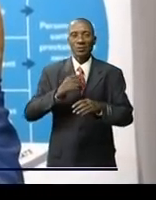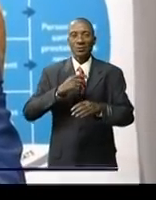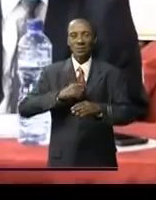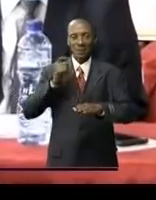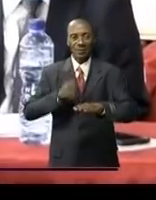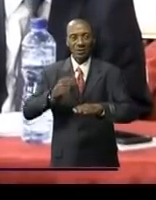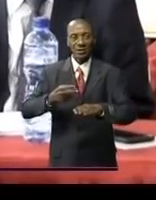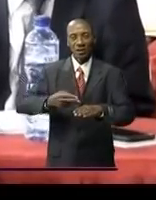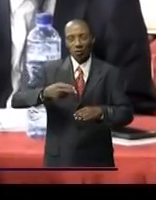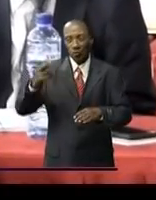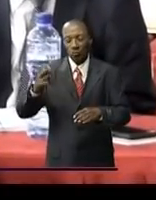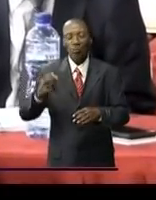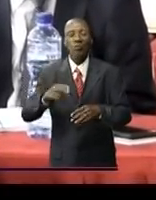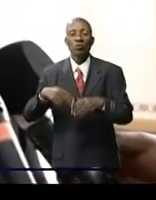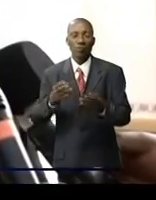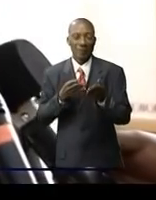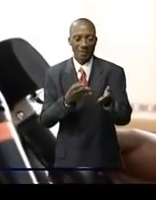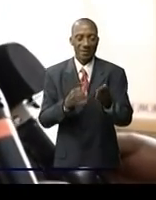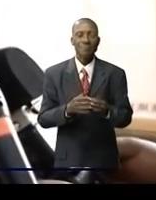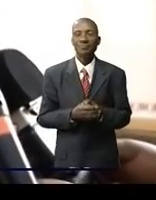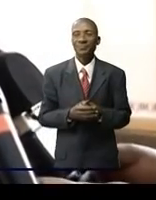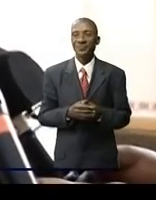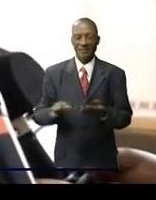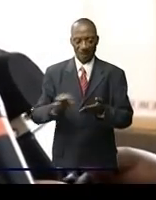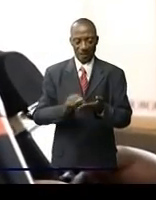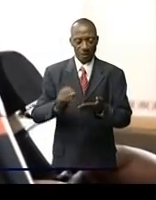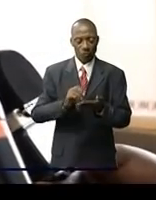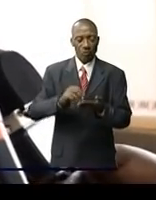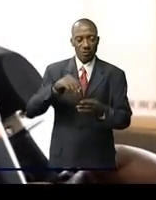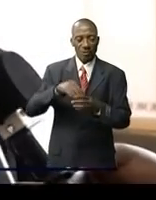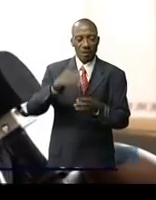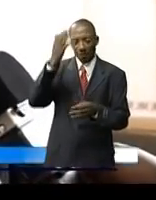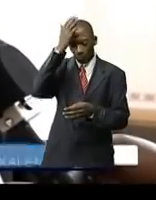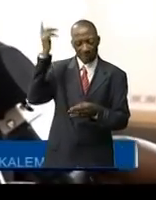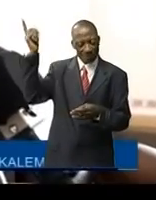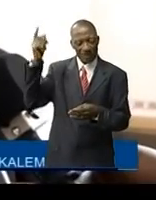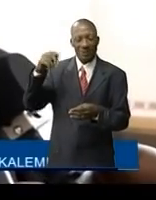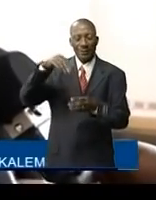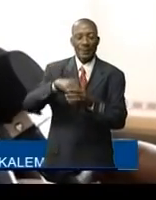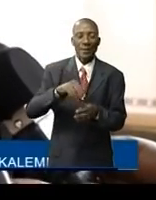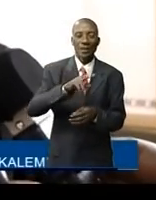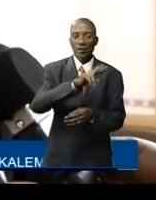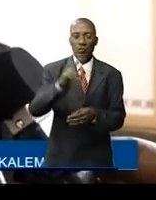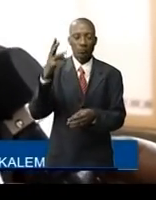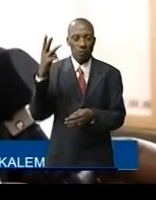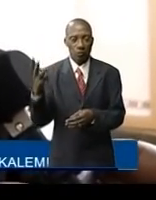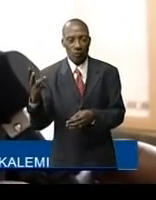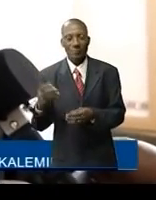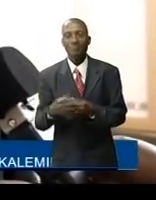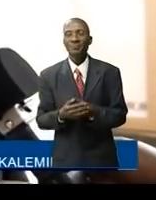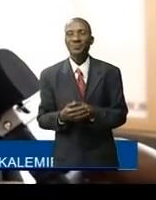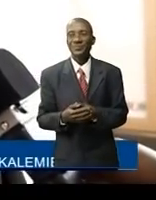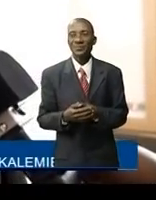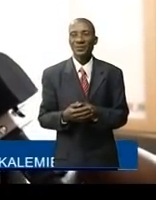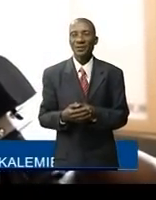RDC Le protocole de Maputo a été adopté en 2003 mais avec l'impulsion de